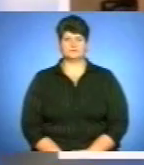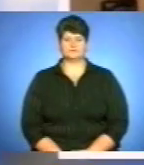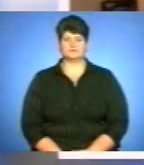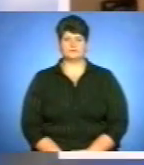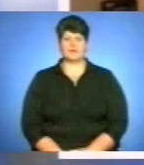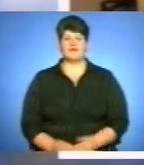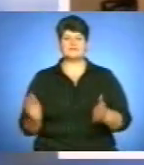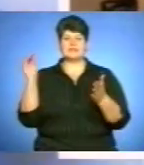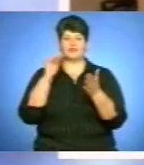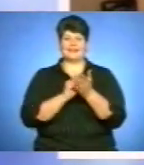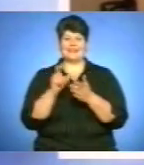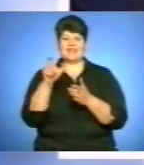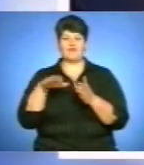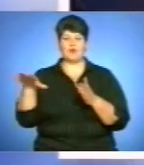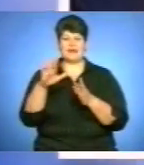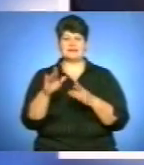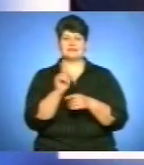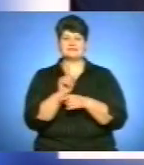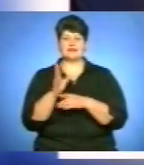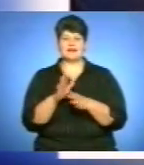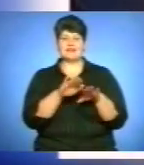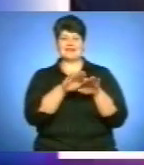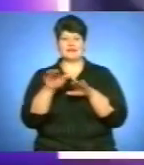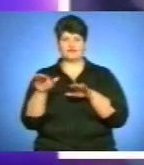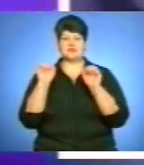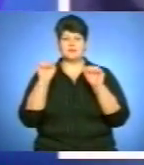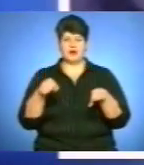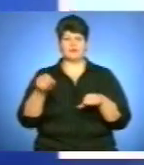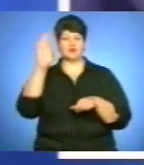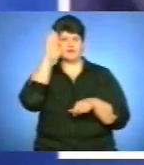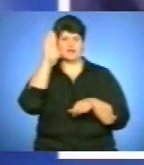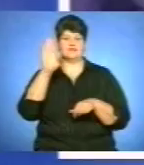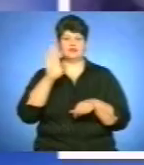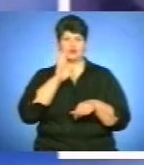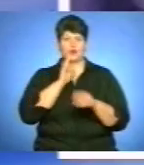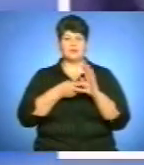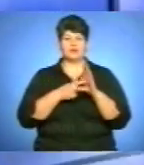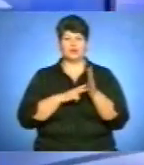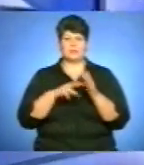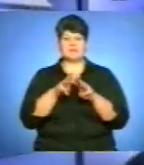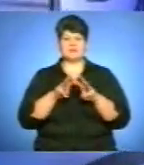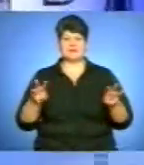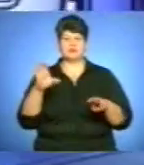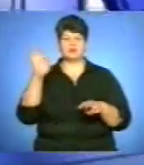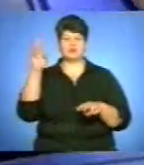Встановити європейські стандарти рівності прав чоловіків і жінок планує Міністерство соціальної політики.